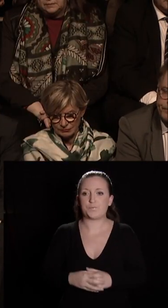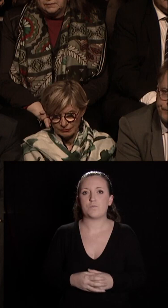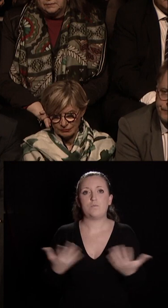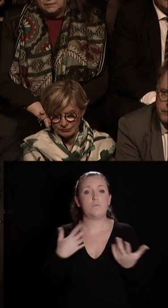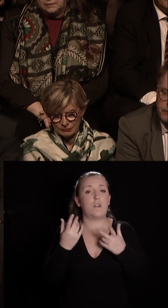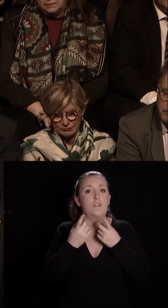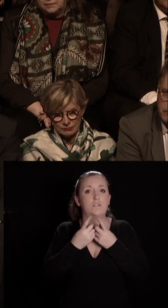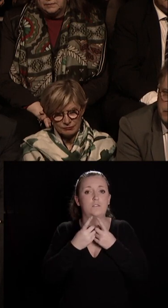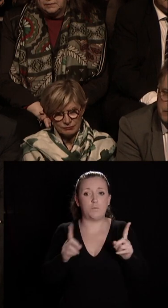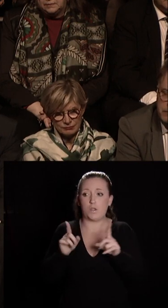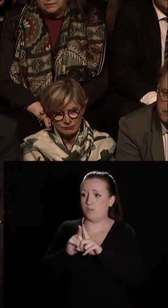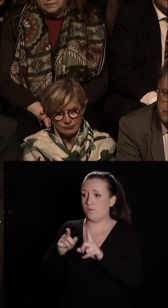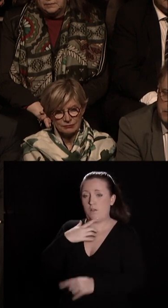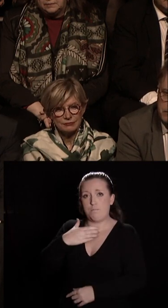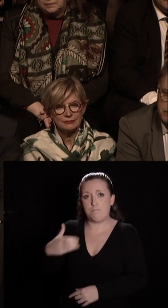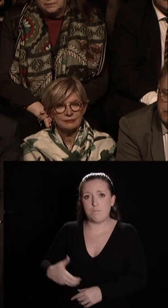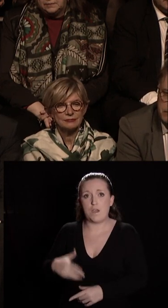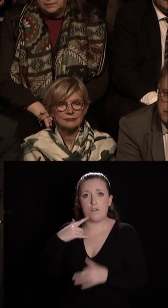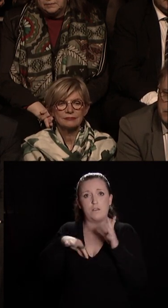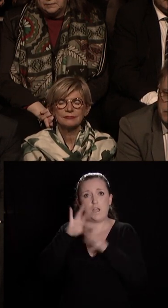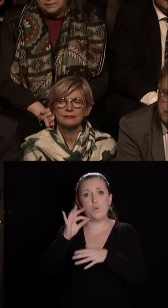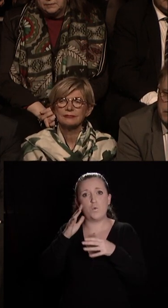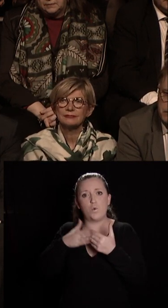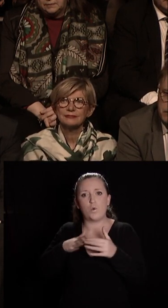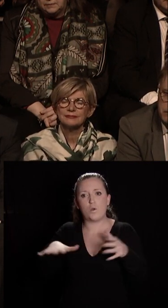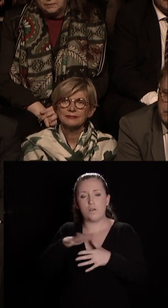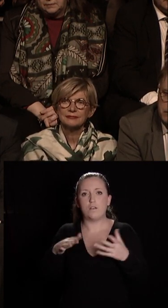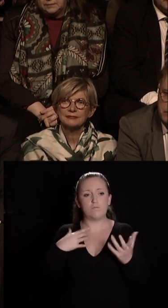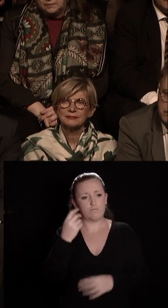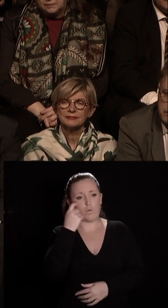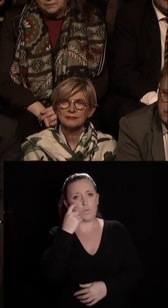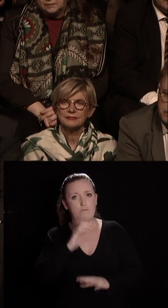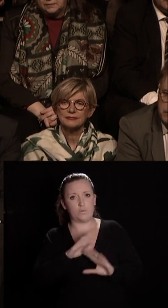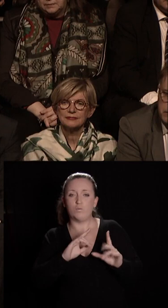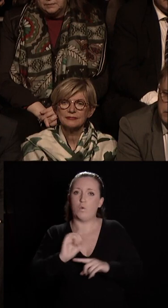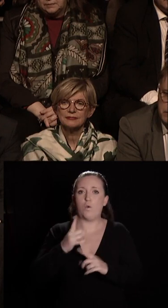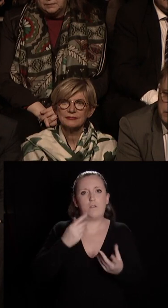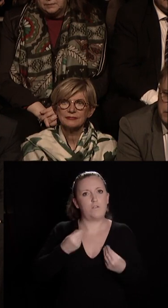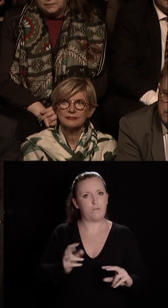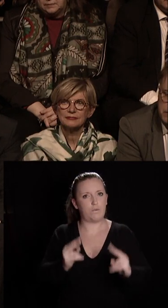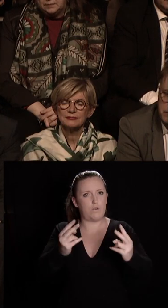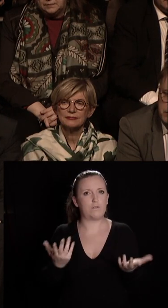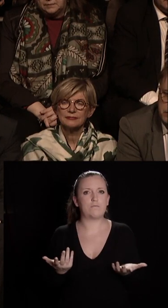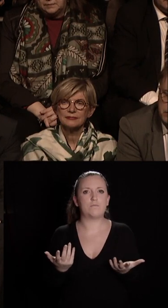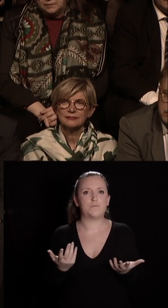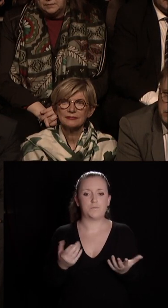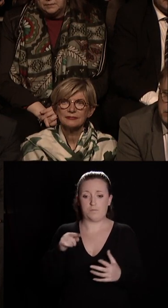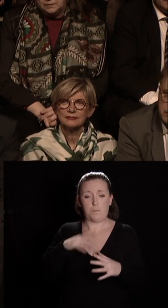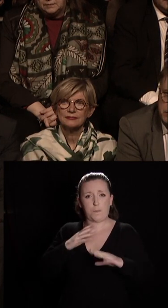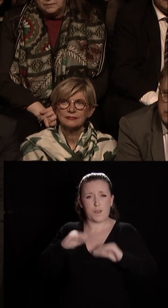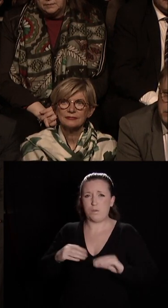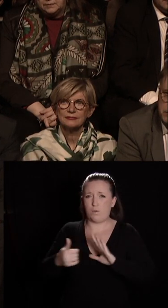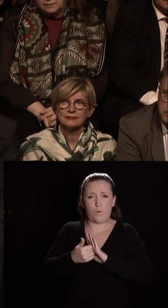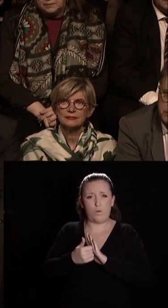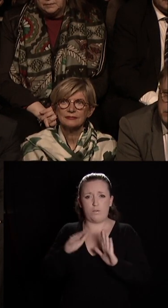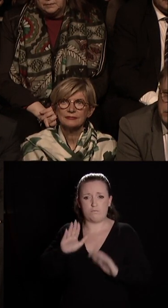les maires et les élus locaux ne se contentent pas de l'observer. Ils la font vivre. Et ils sont bien placés pour cela, pour